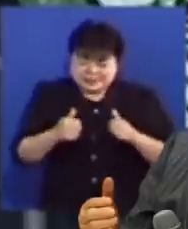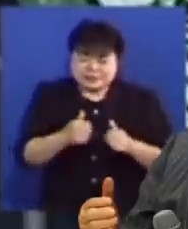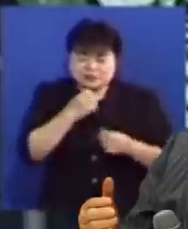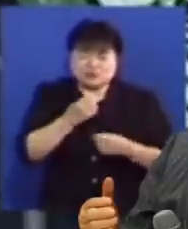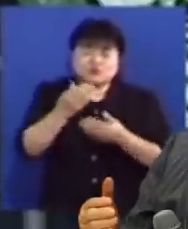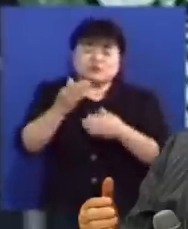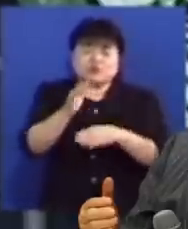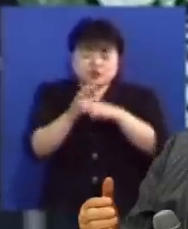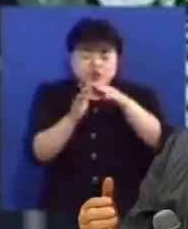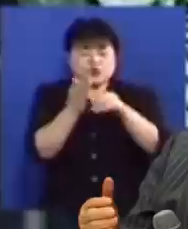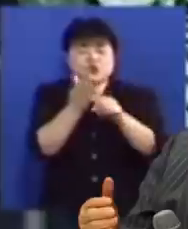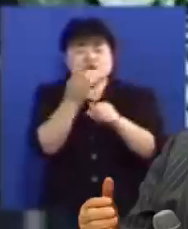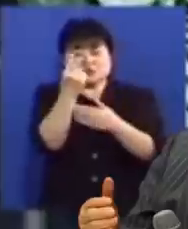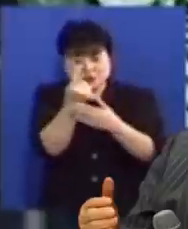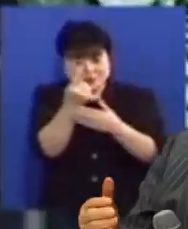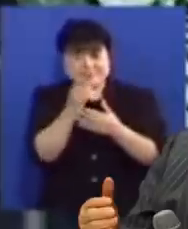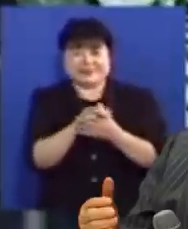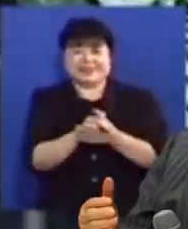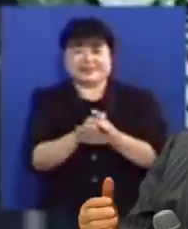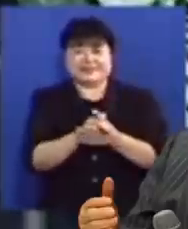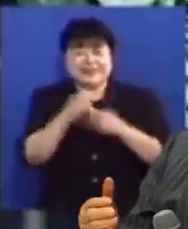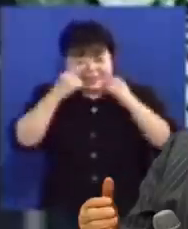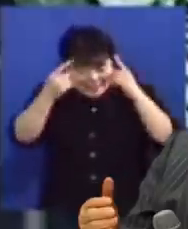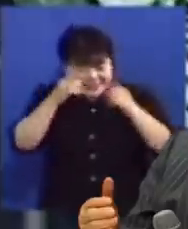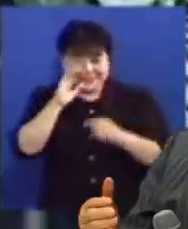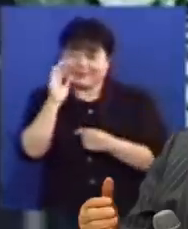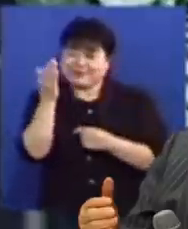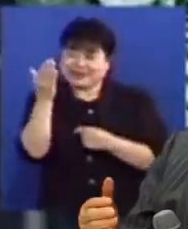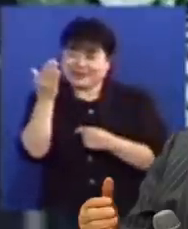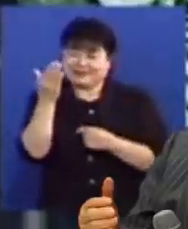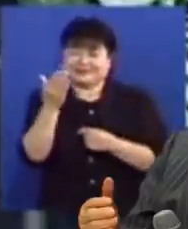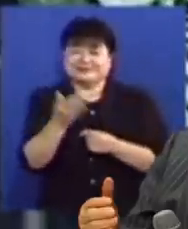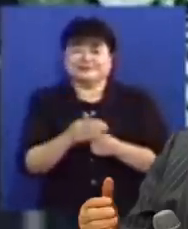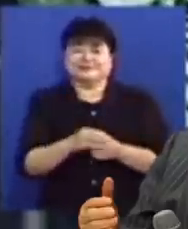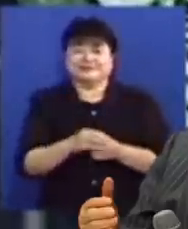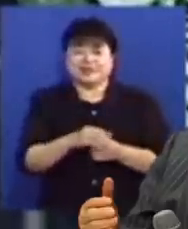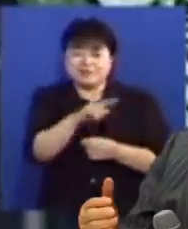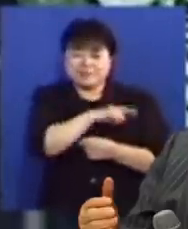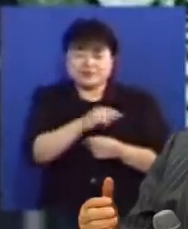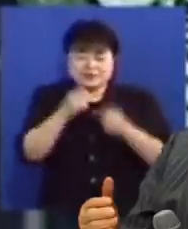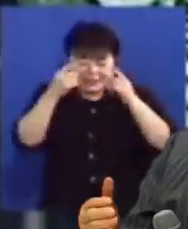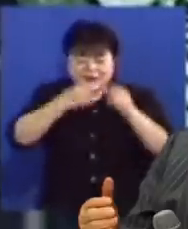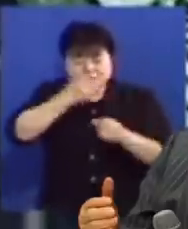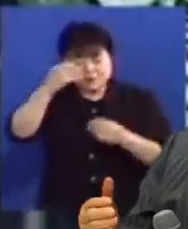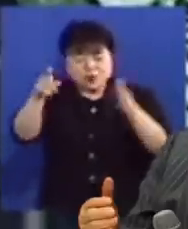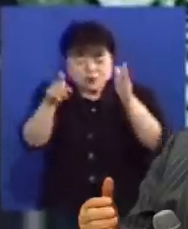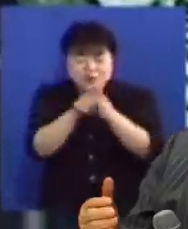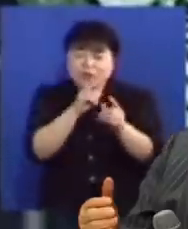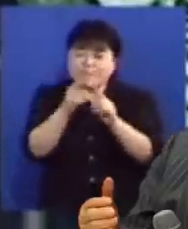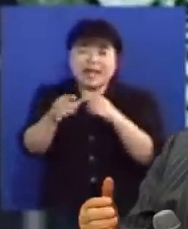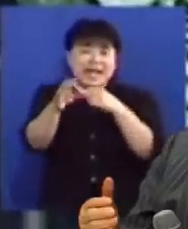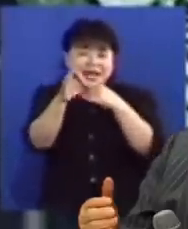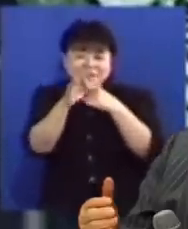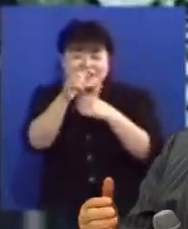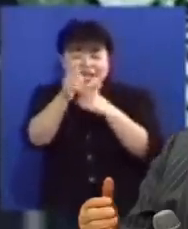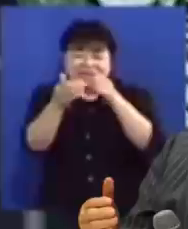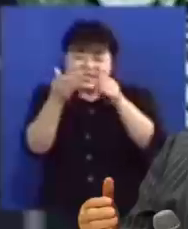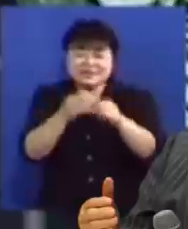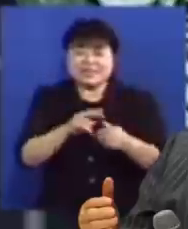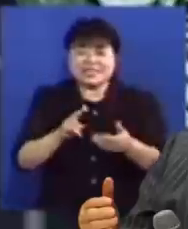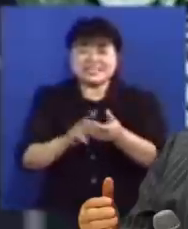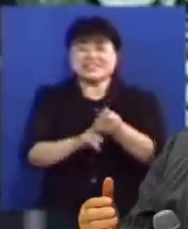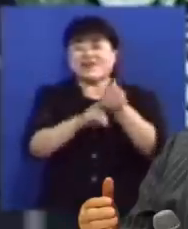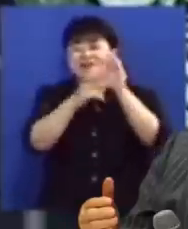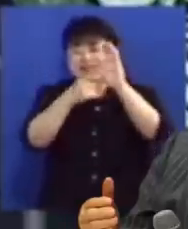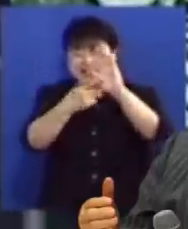축복으로 채우기 위해서 오신 것이기 때문입니다 깨달아야 돼요 먼저 깨닫고 꿈꾸고 믿고 말하면 하나님의 역사가